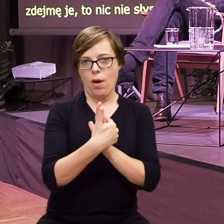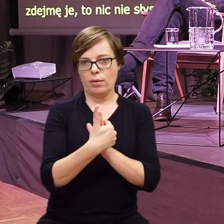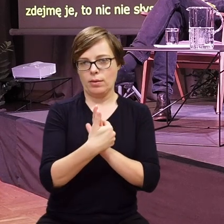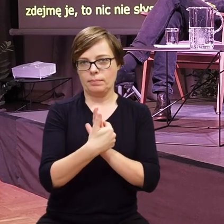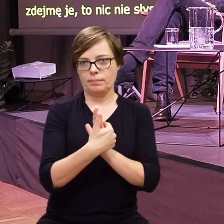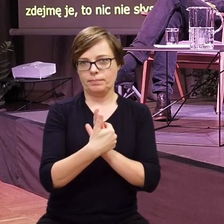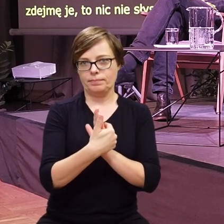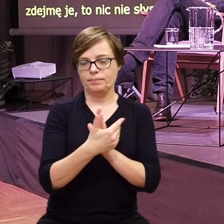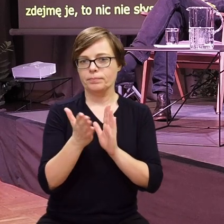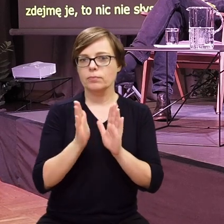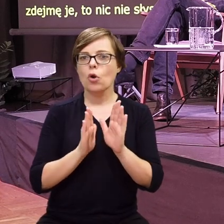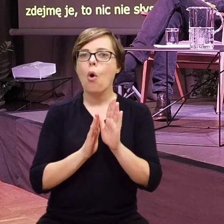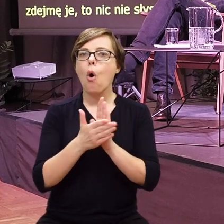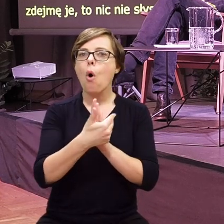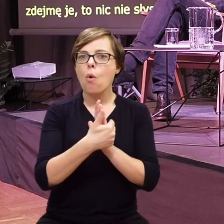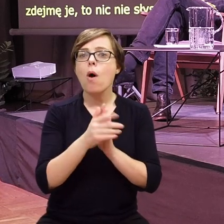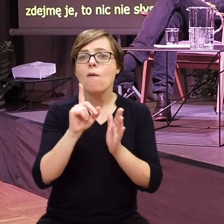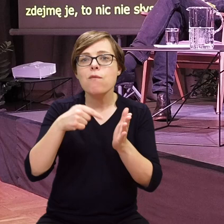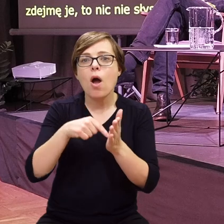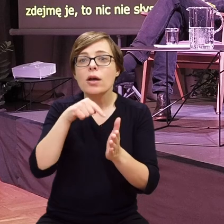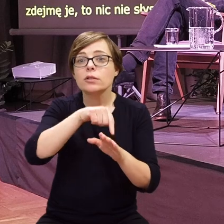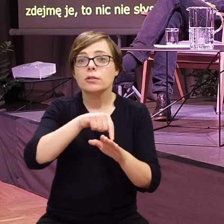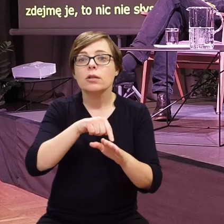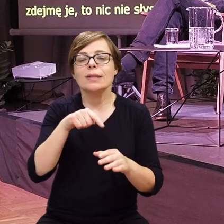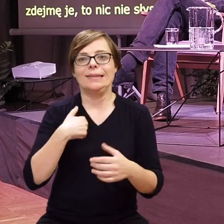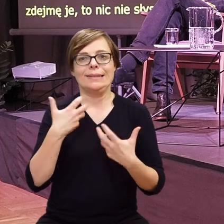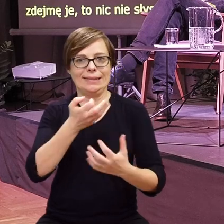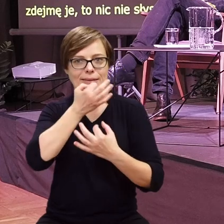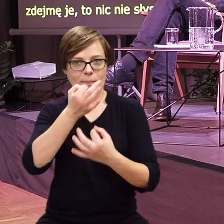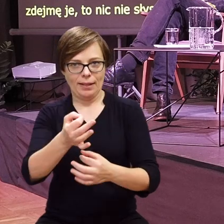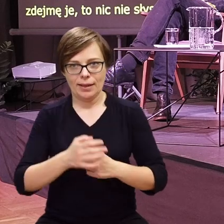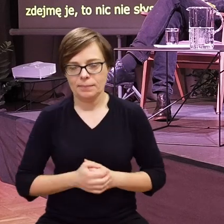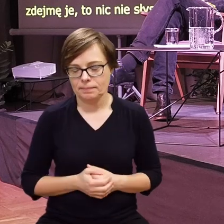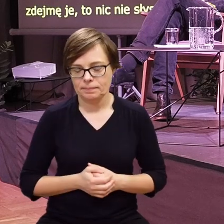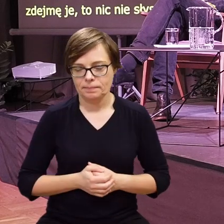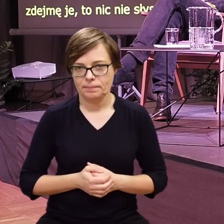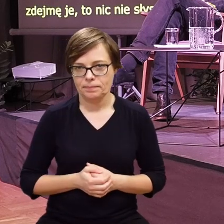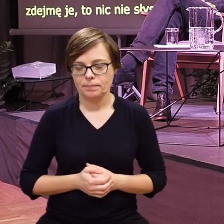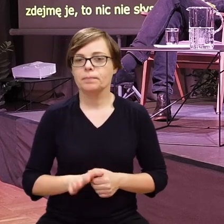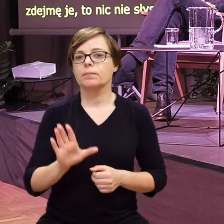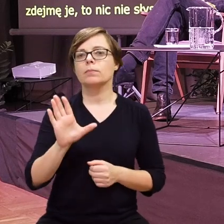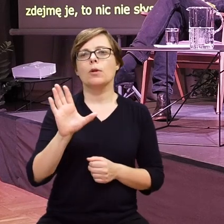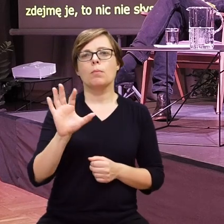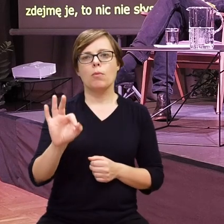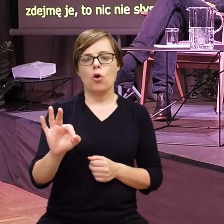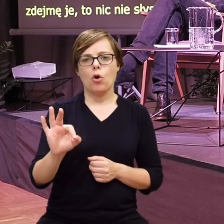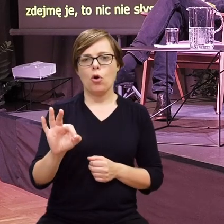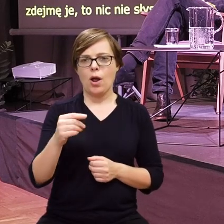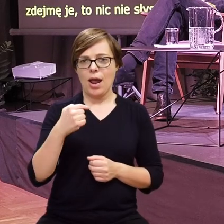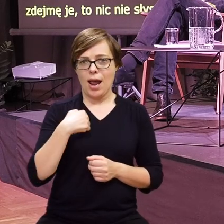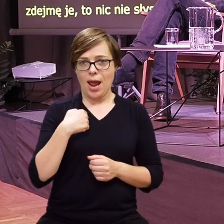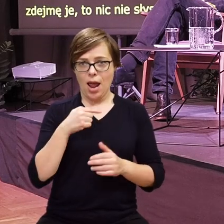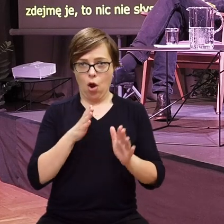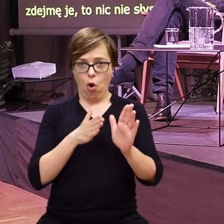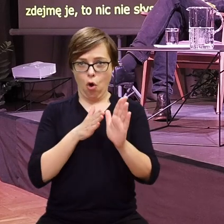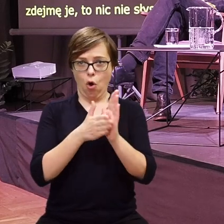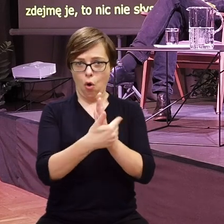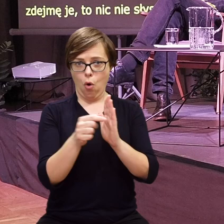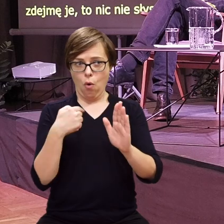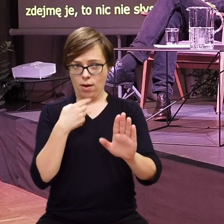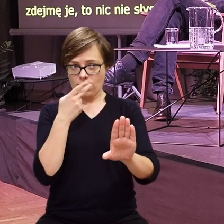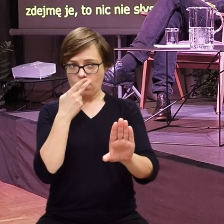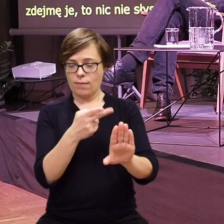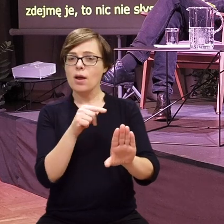która, właśnie o okładkę chcę zapytać, bo ja ją interpretuję tak,